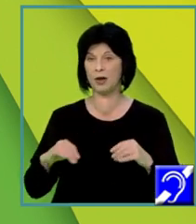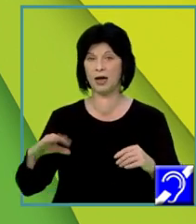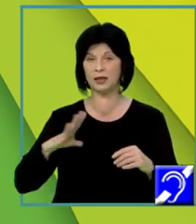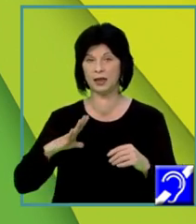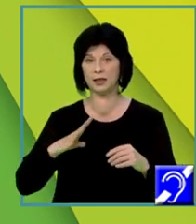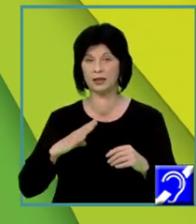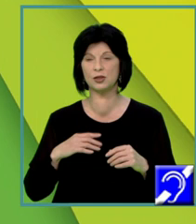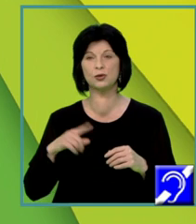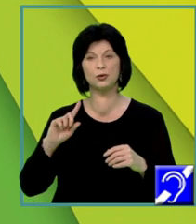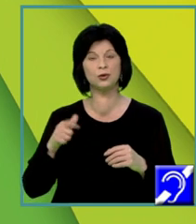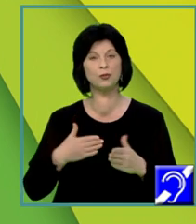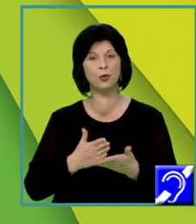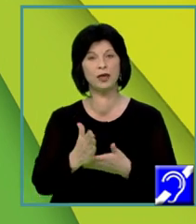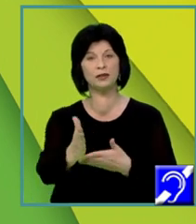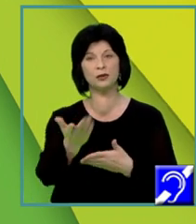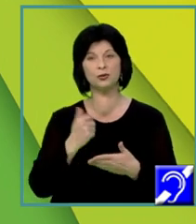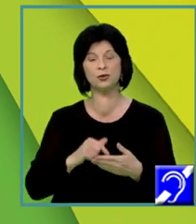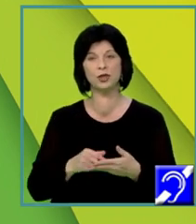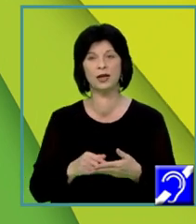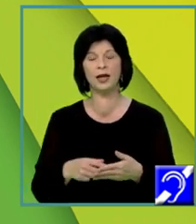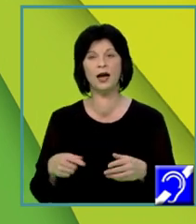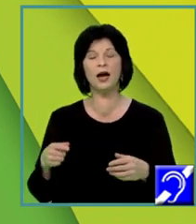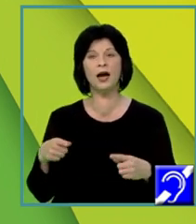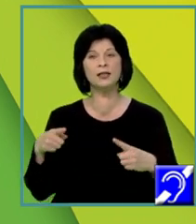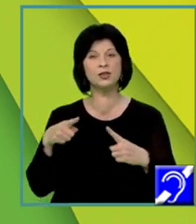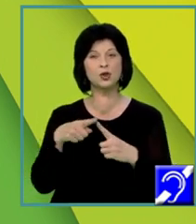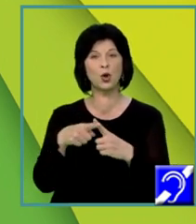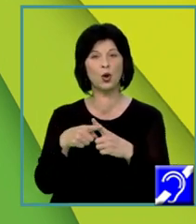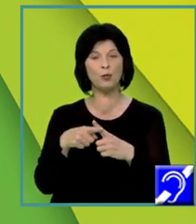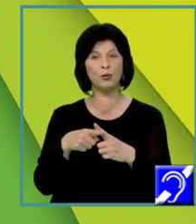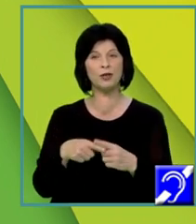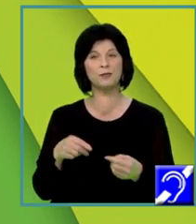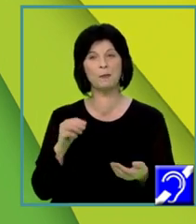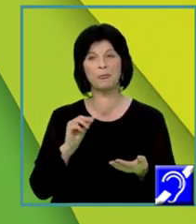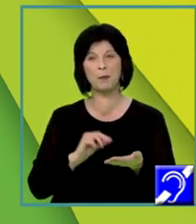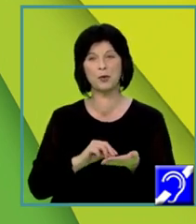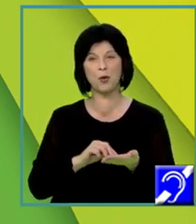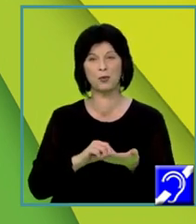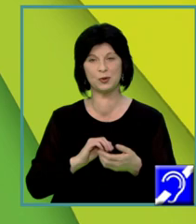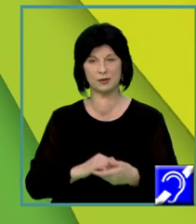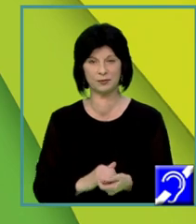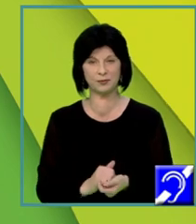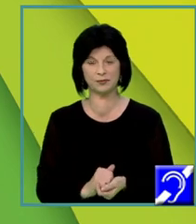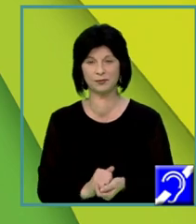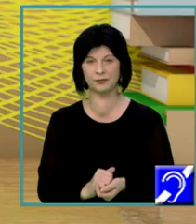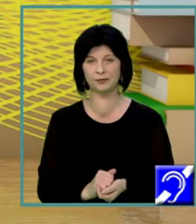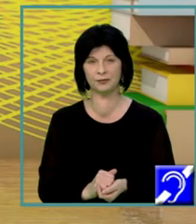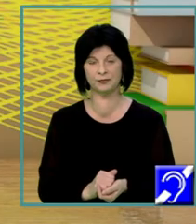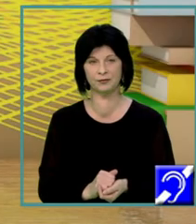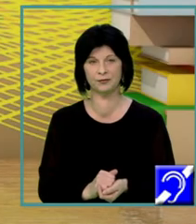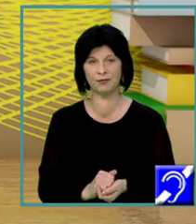atingerea scopului precis. Cam aceasta ar trebui să fie ideea așa cum o furnizează textul suport.